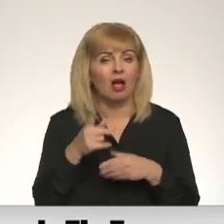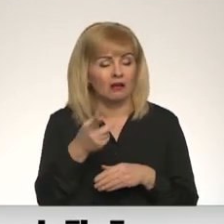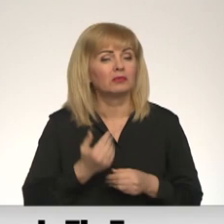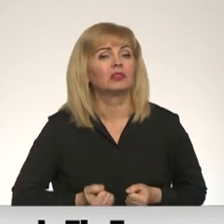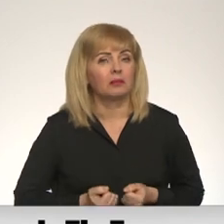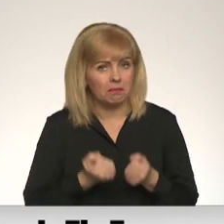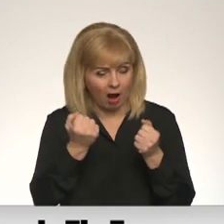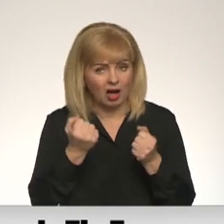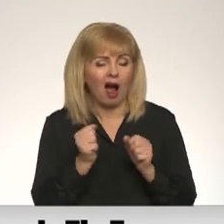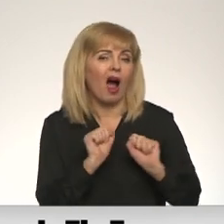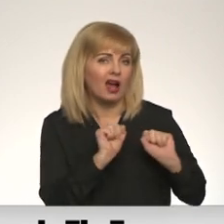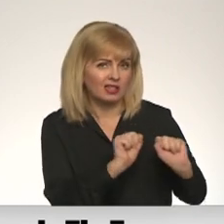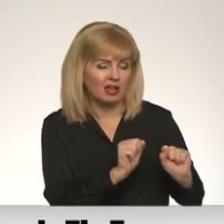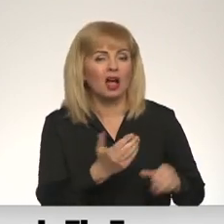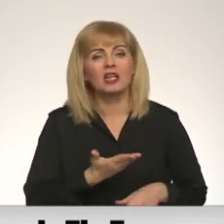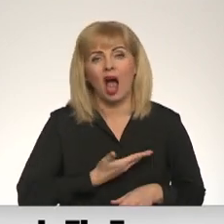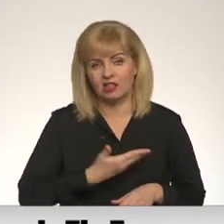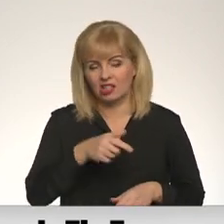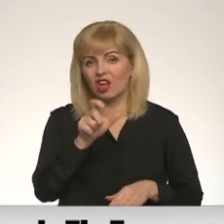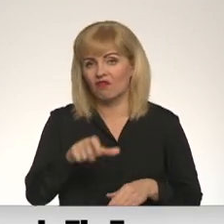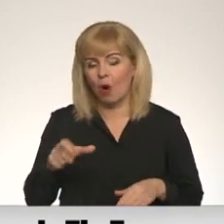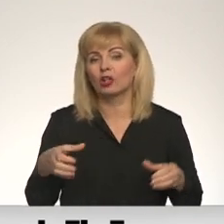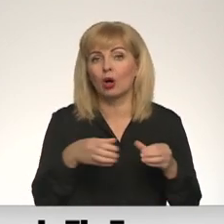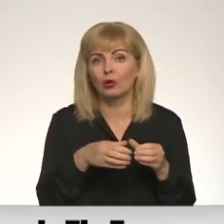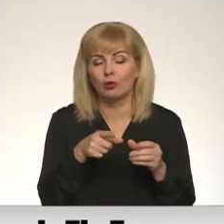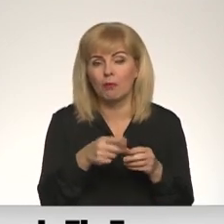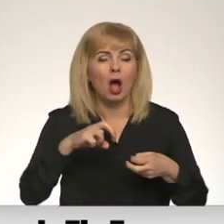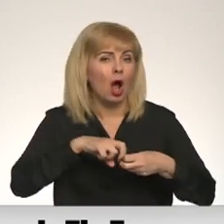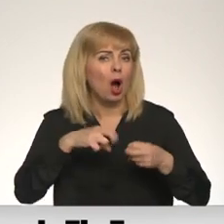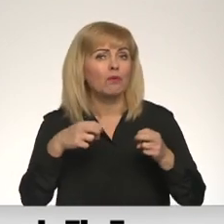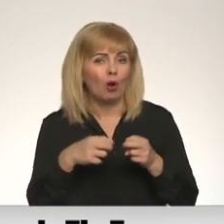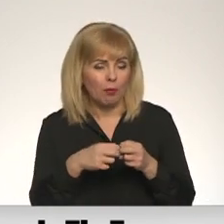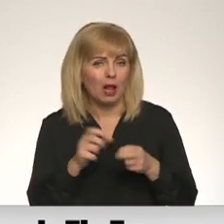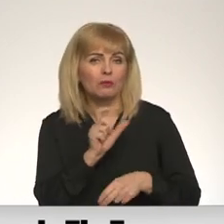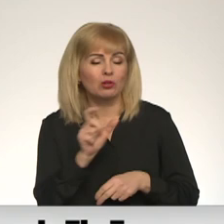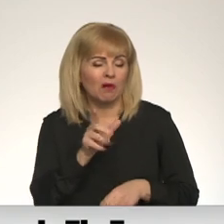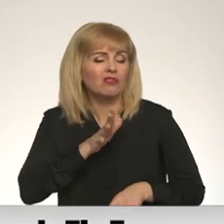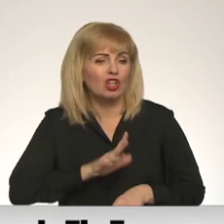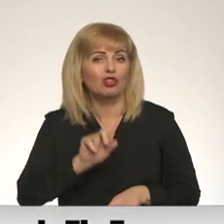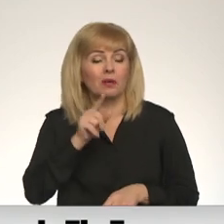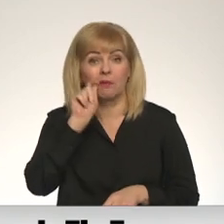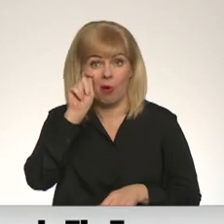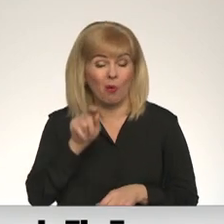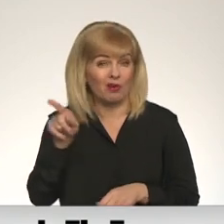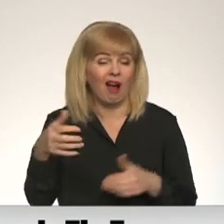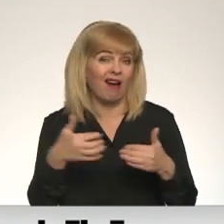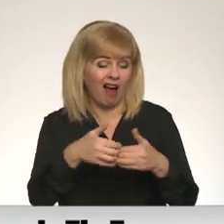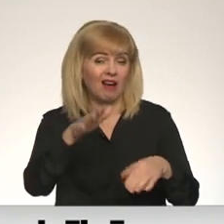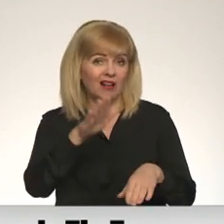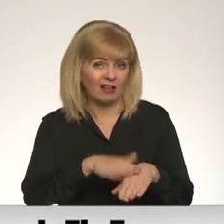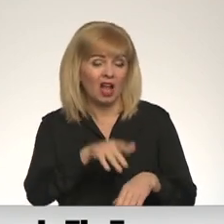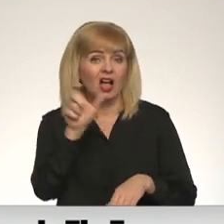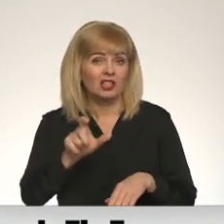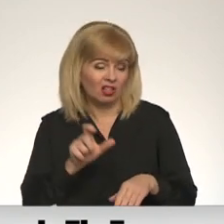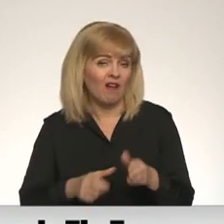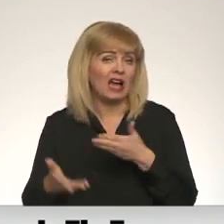vismagākais sargātajām iedzīvotāju grupām, un krīzes situācijā viņa cieša pirmie. Ukraina kardarbības dēļ cilvēki ar